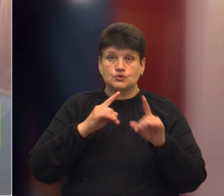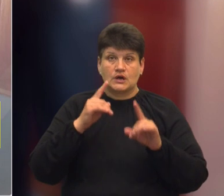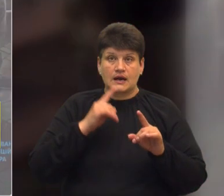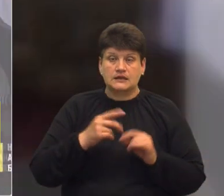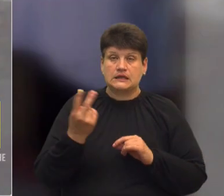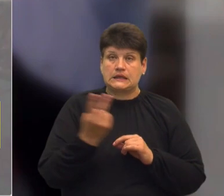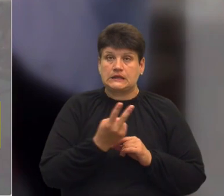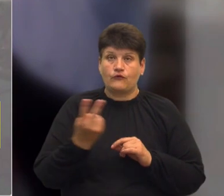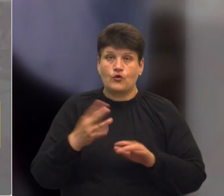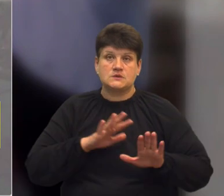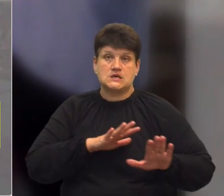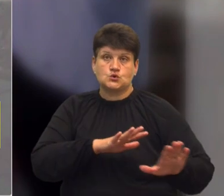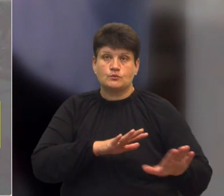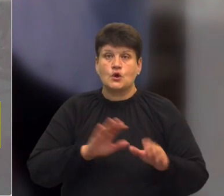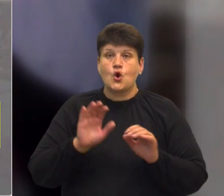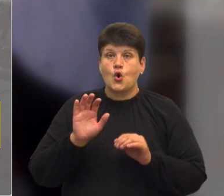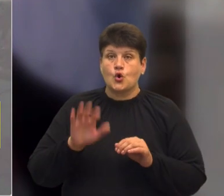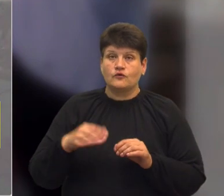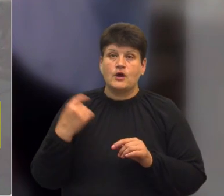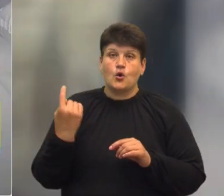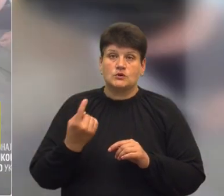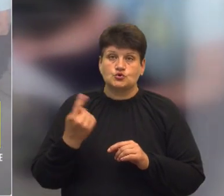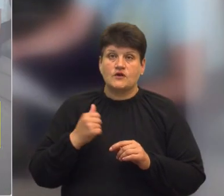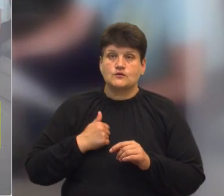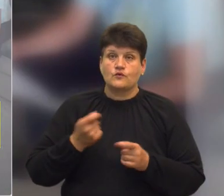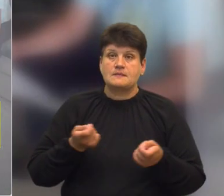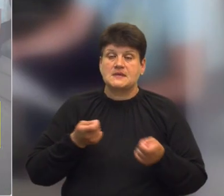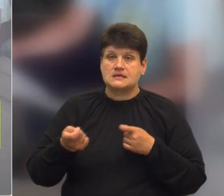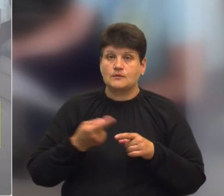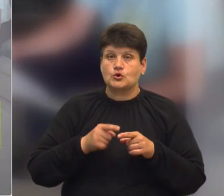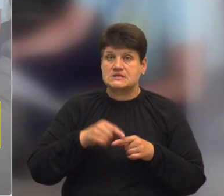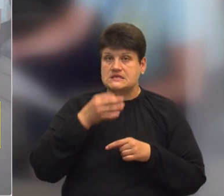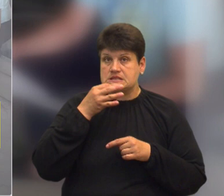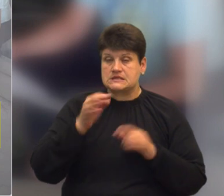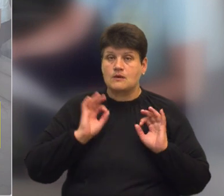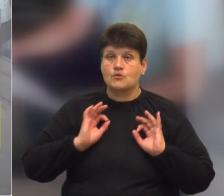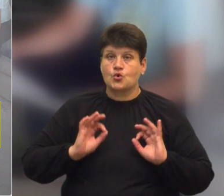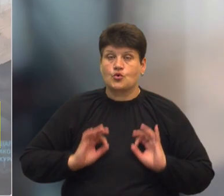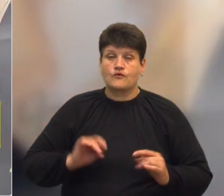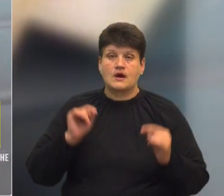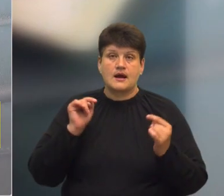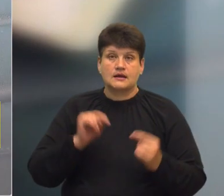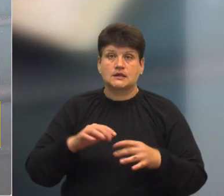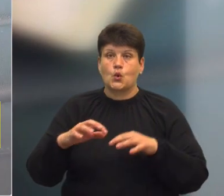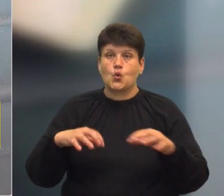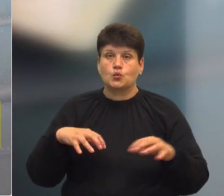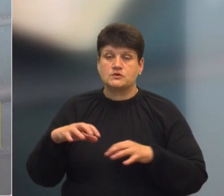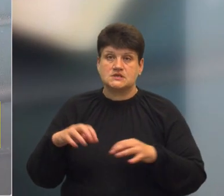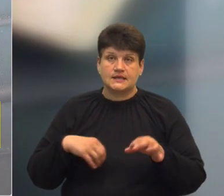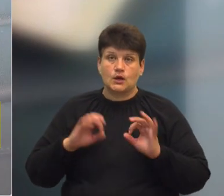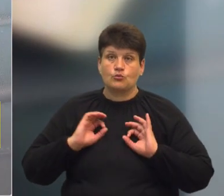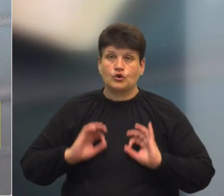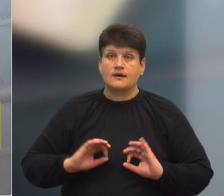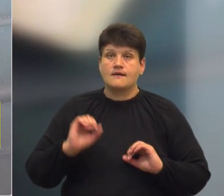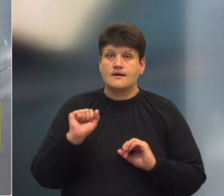заступникам голови обласної військової адміністрації. Про це Суспільному повідомив прокурор антикорупційної прокуратури Артем Стельмах.